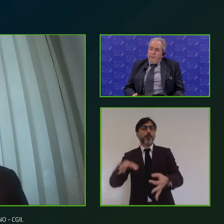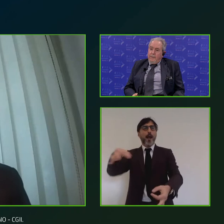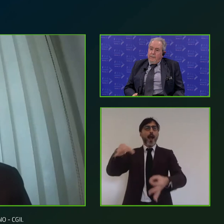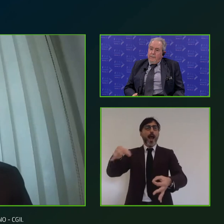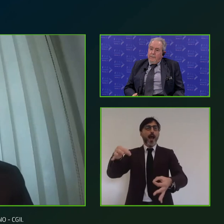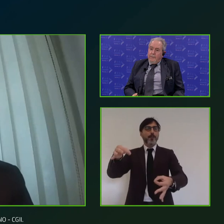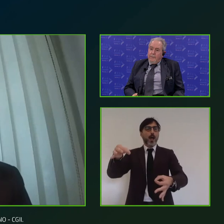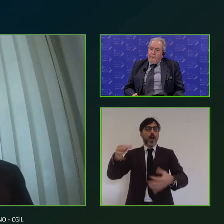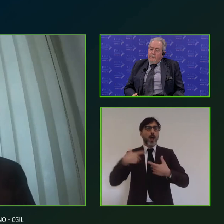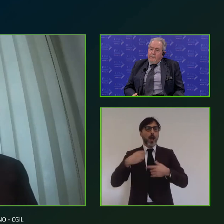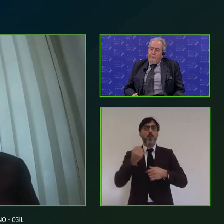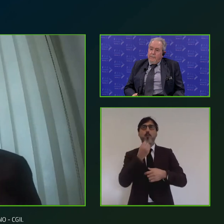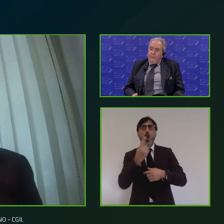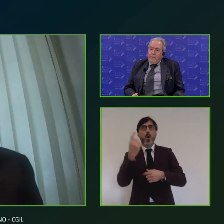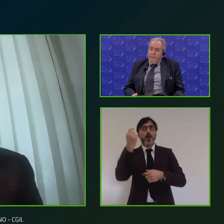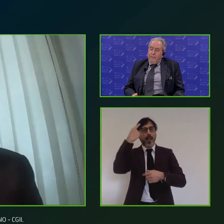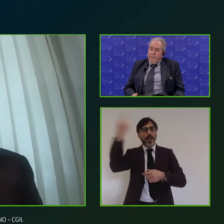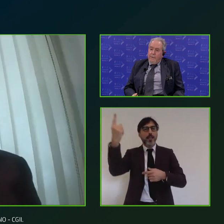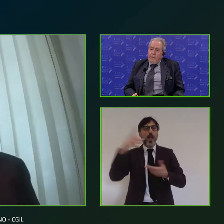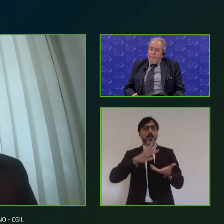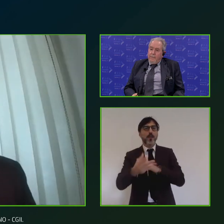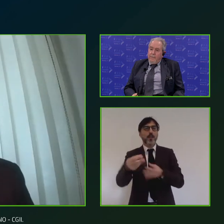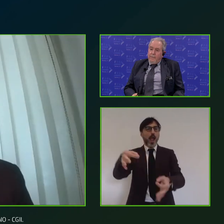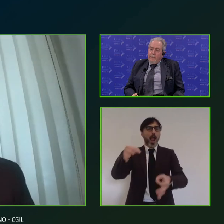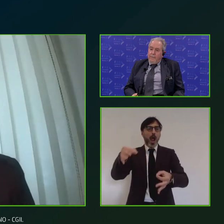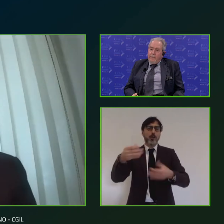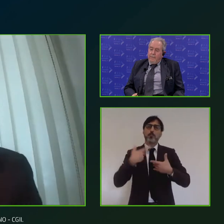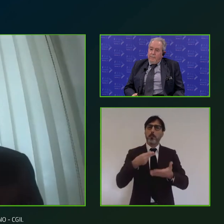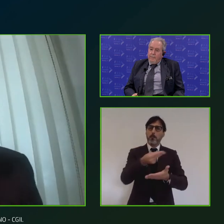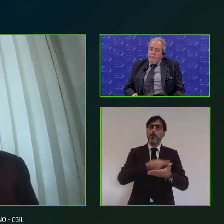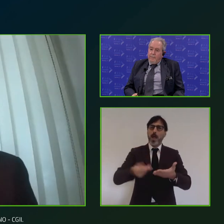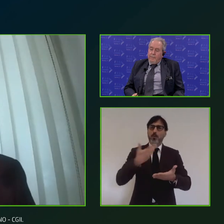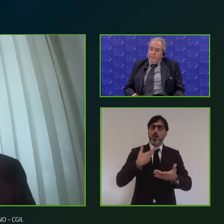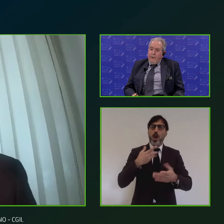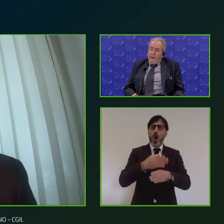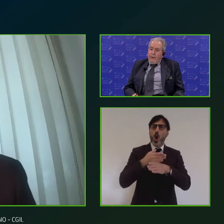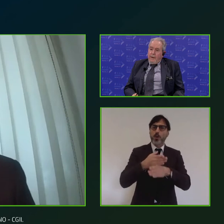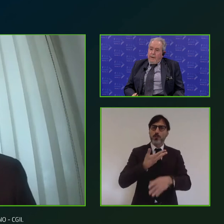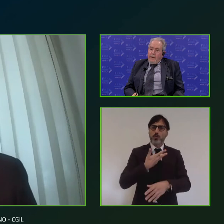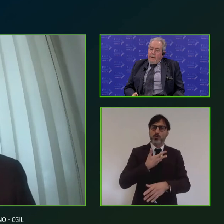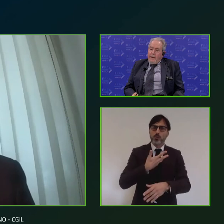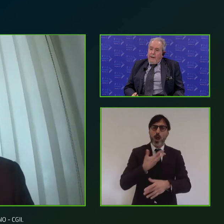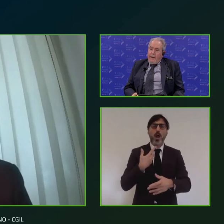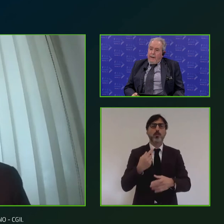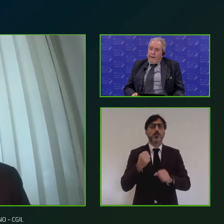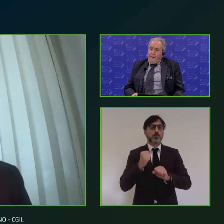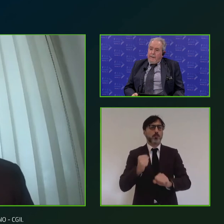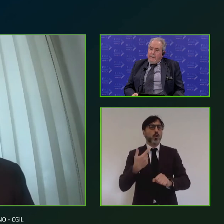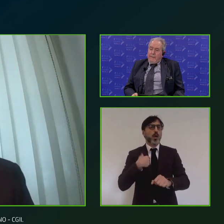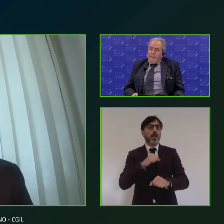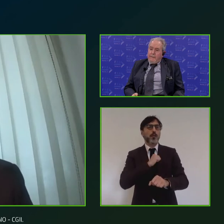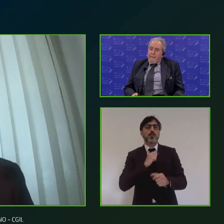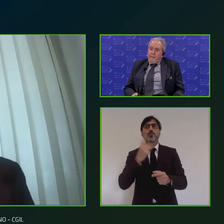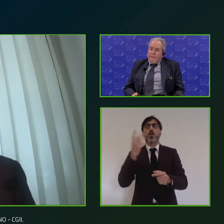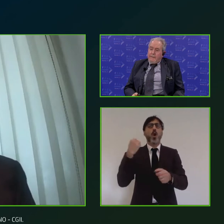nel piano ci sono delle priorità condivisibili ne richiamo alcune ma che sono assolutamente fondamentali la